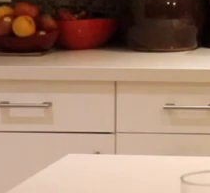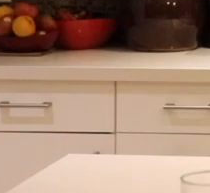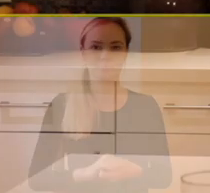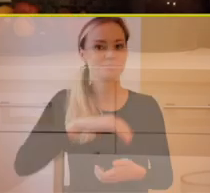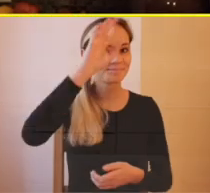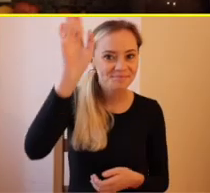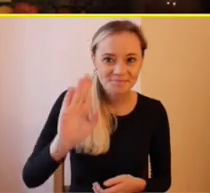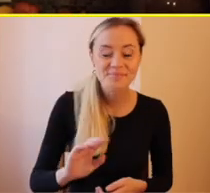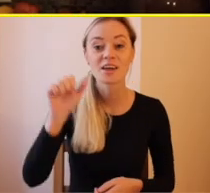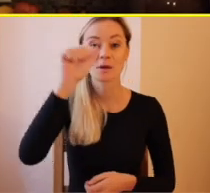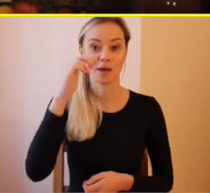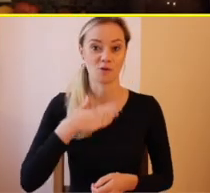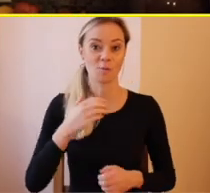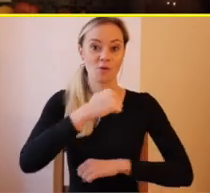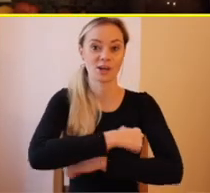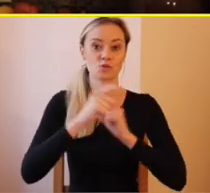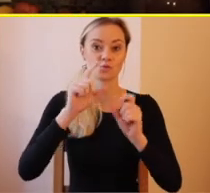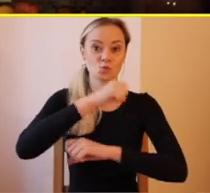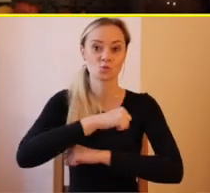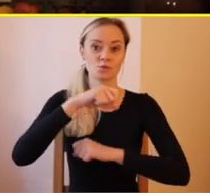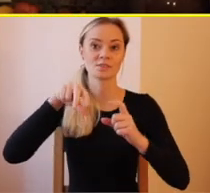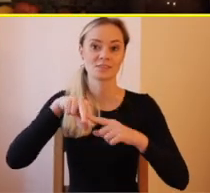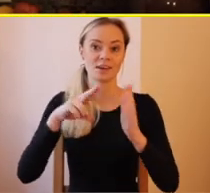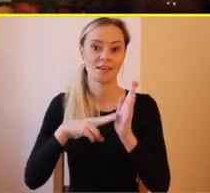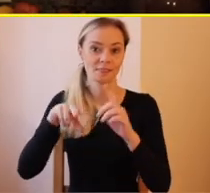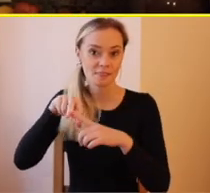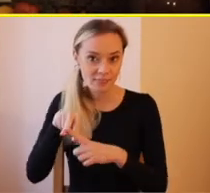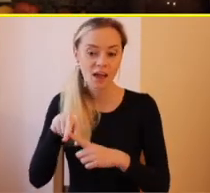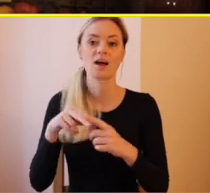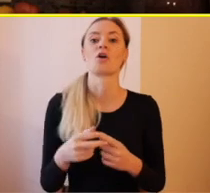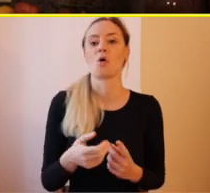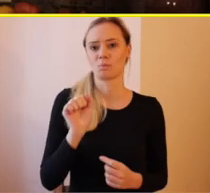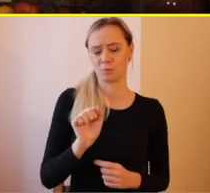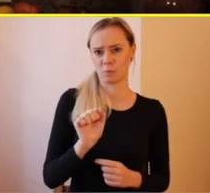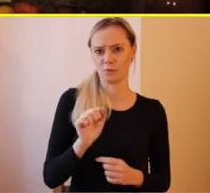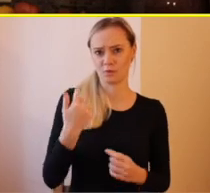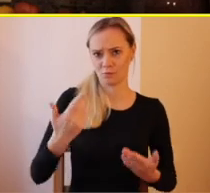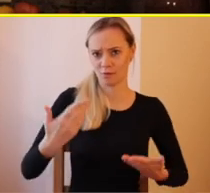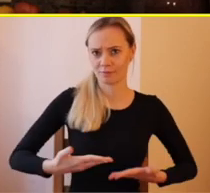Ďakujem za pozornosť.